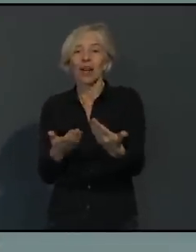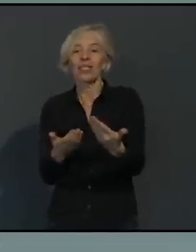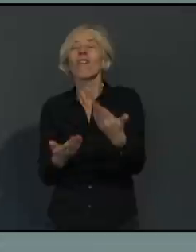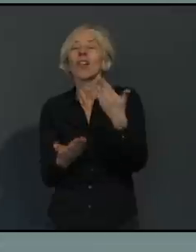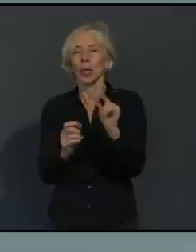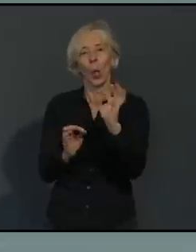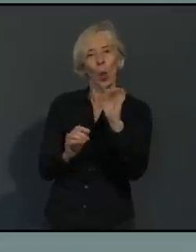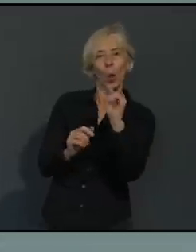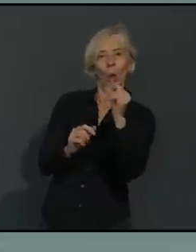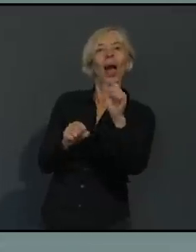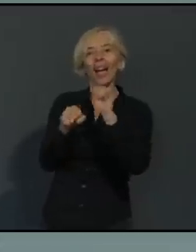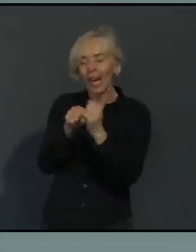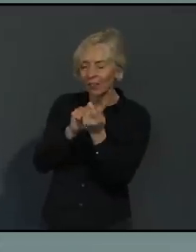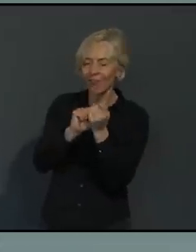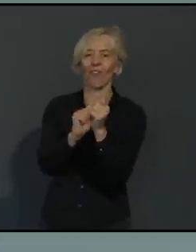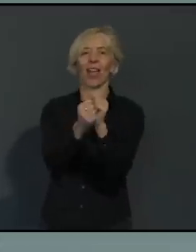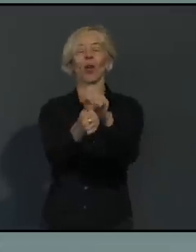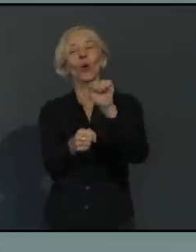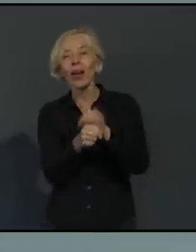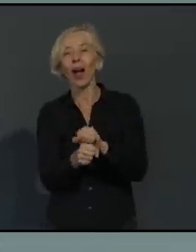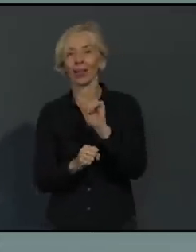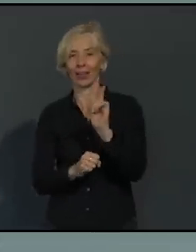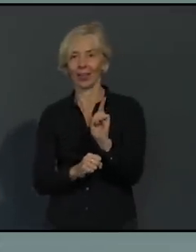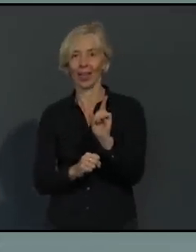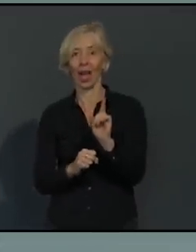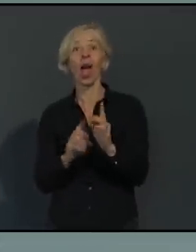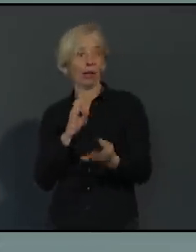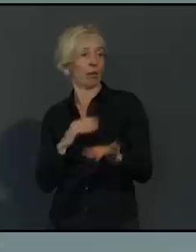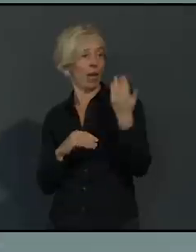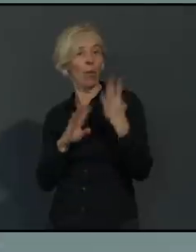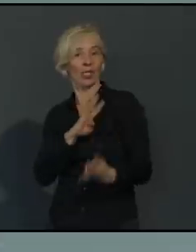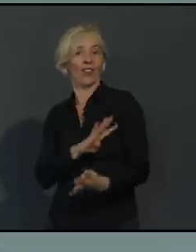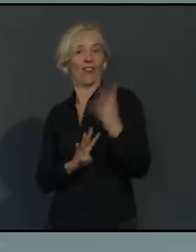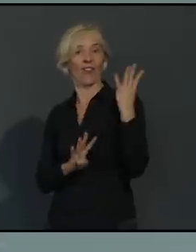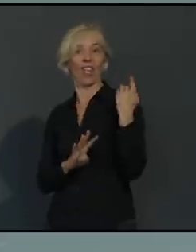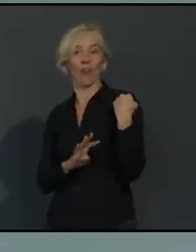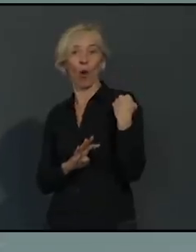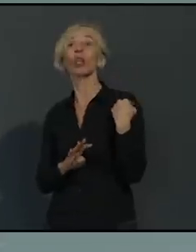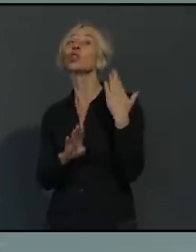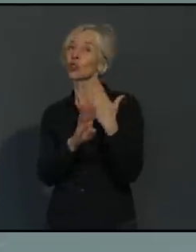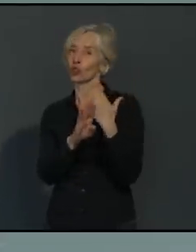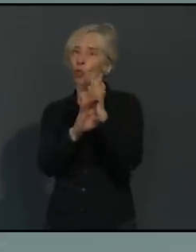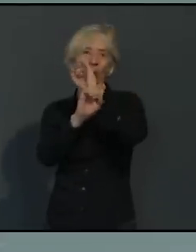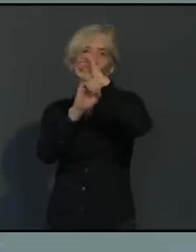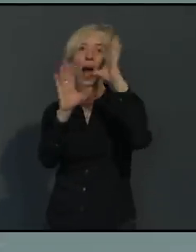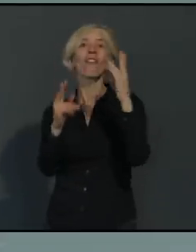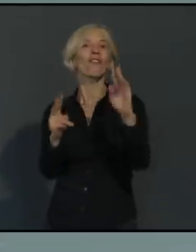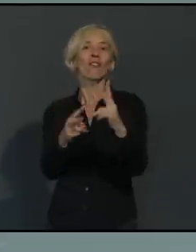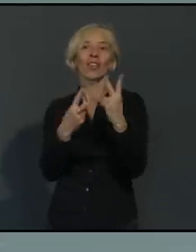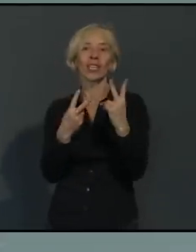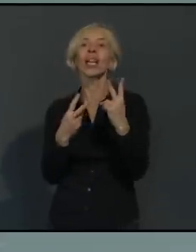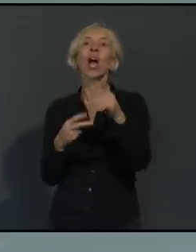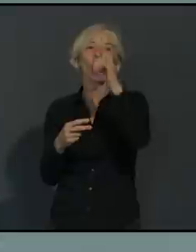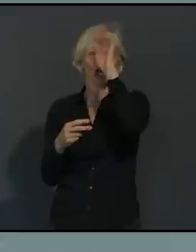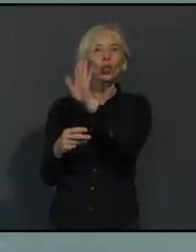mir genauso wie vor vier Wochen wichtig ist, dass wir eben nicht irgendwie andere Beschlüsse fassen, als dann bundes oder landesweit gelten sollen,